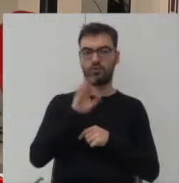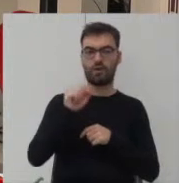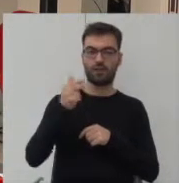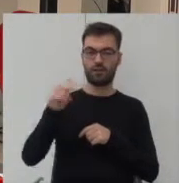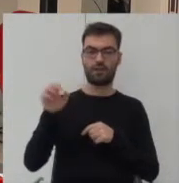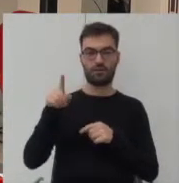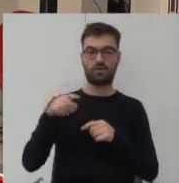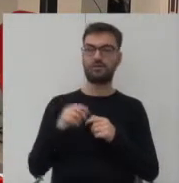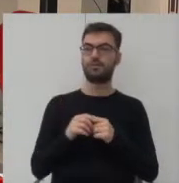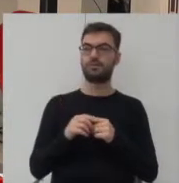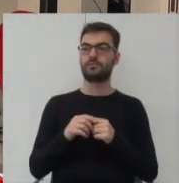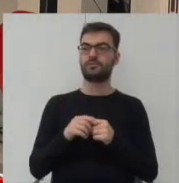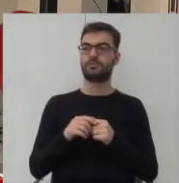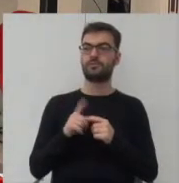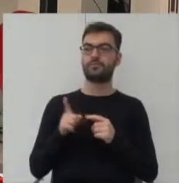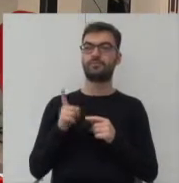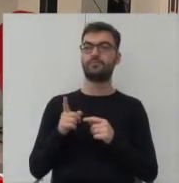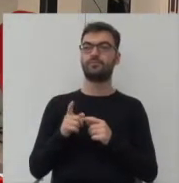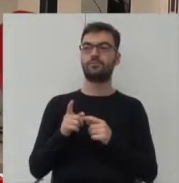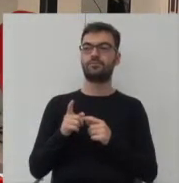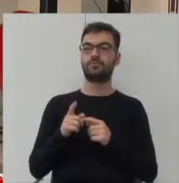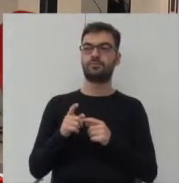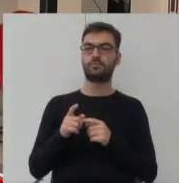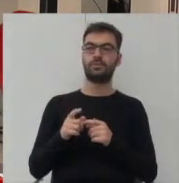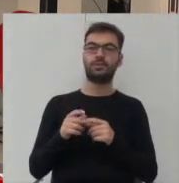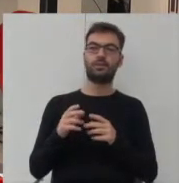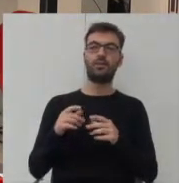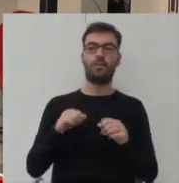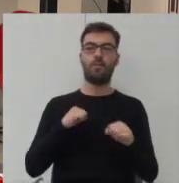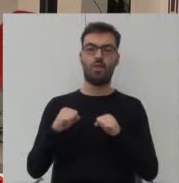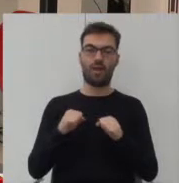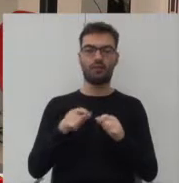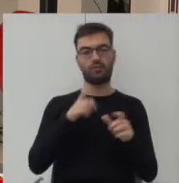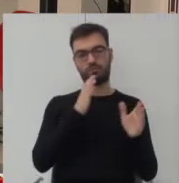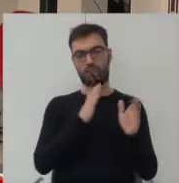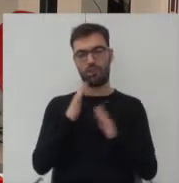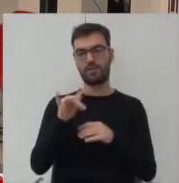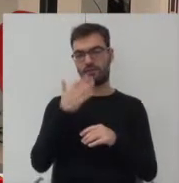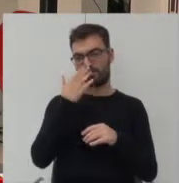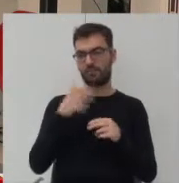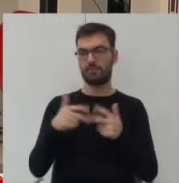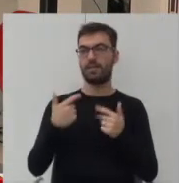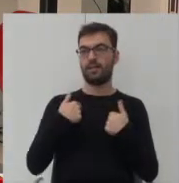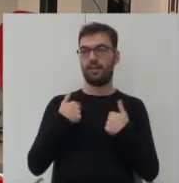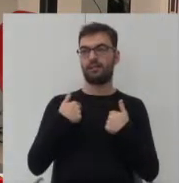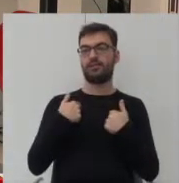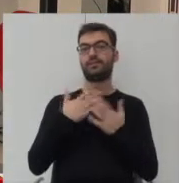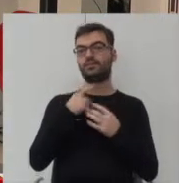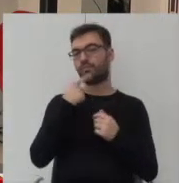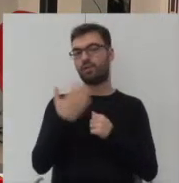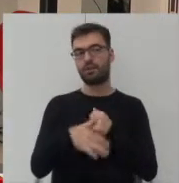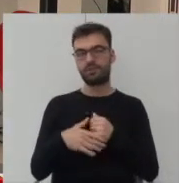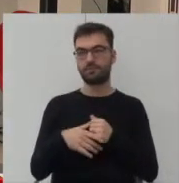Państwa do poszczególnych paneli, a ja zostawię Państwa tylko z tą myślą